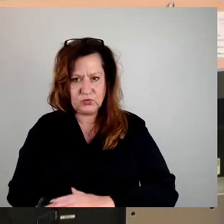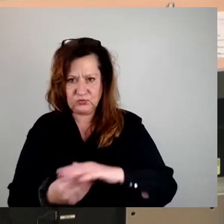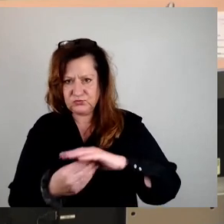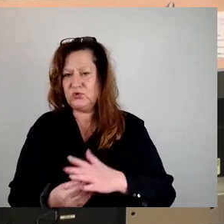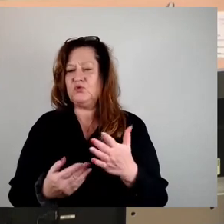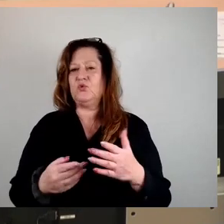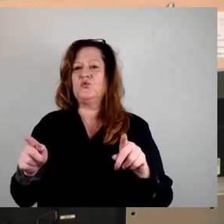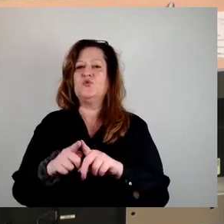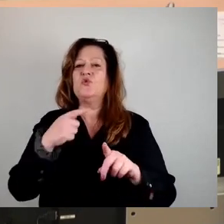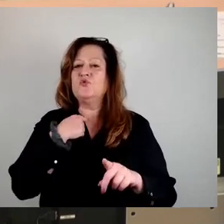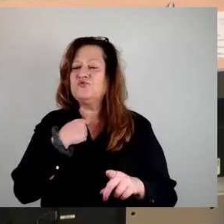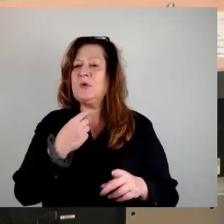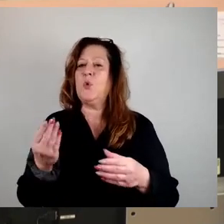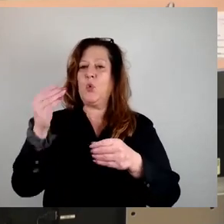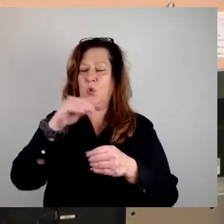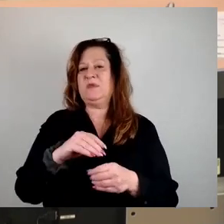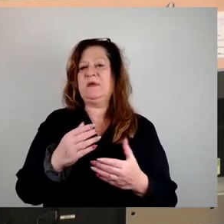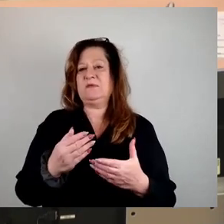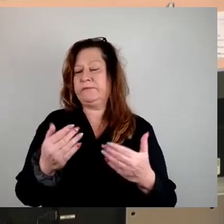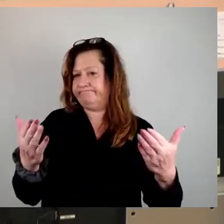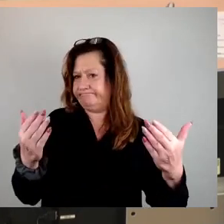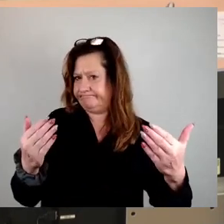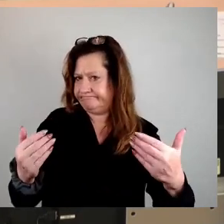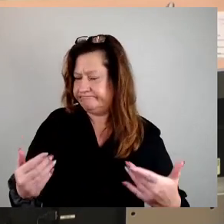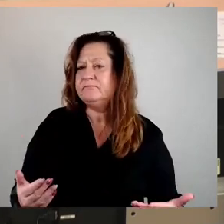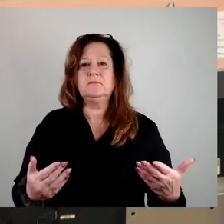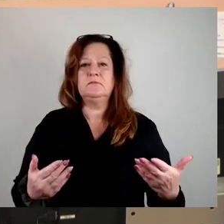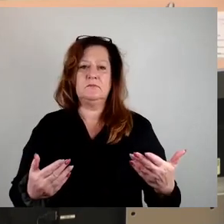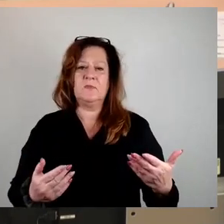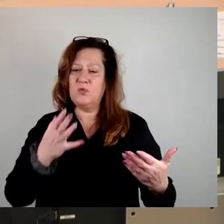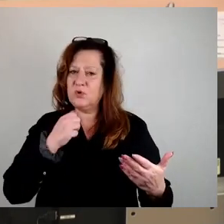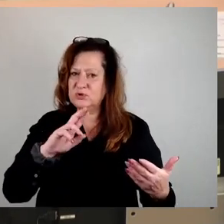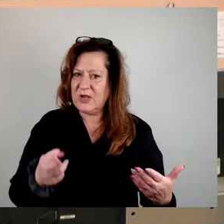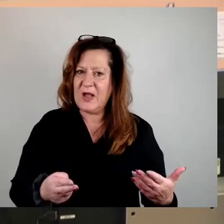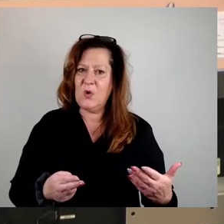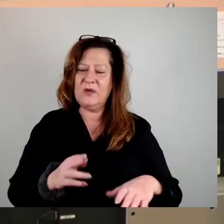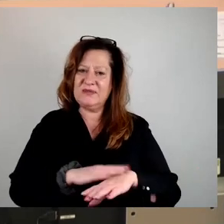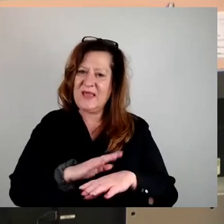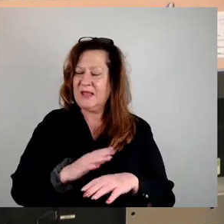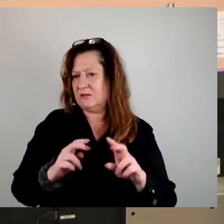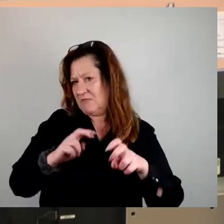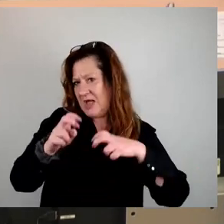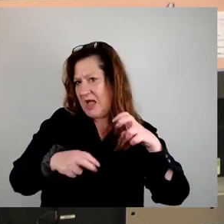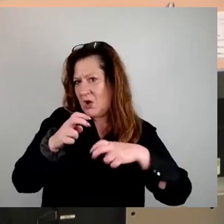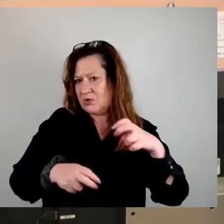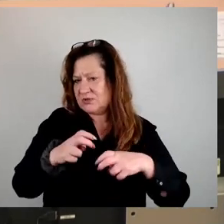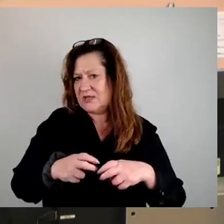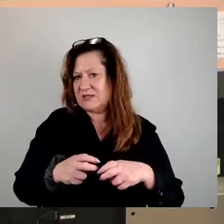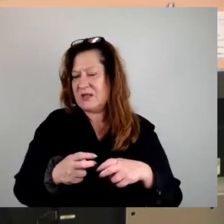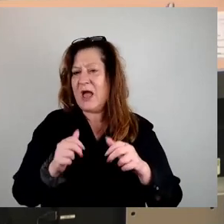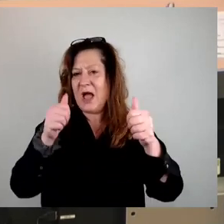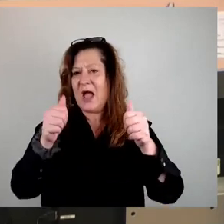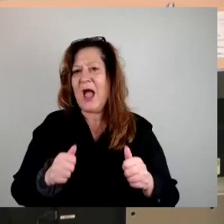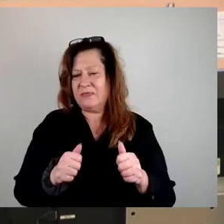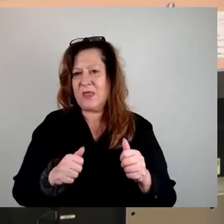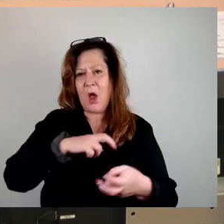Ergänzungsantrag werben. Ich möchte dann auch gleich die Zeit hier nutzen, noch einen Antrag zum Umgang mit der Petition zu